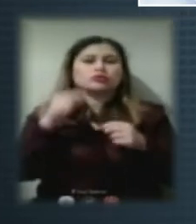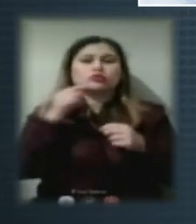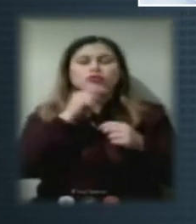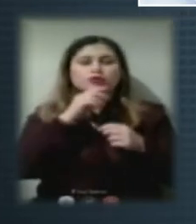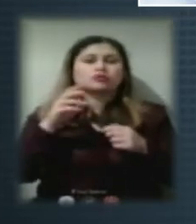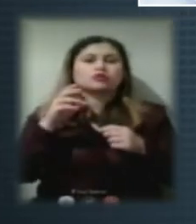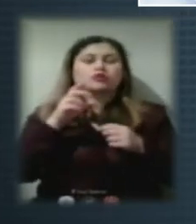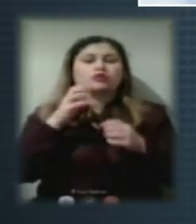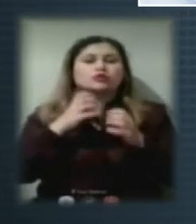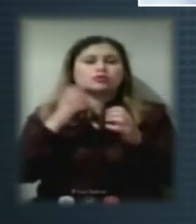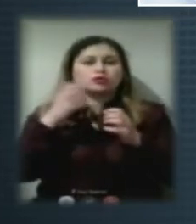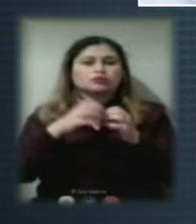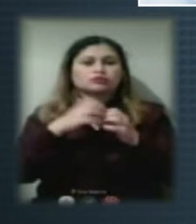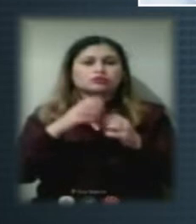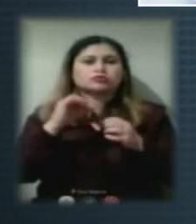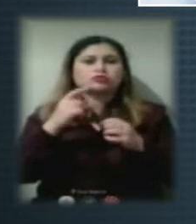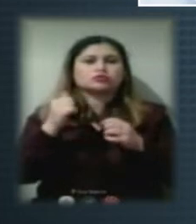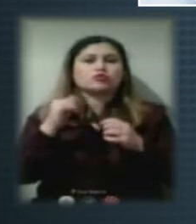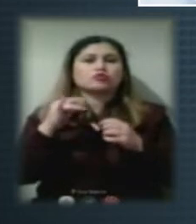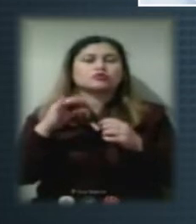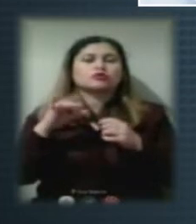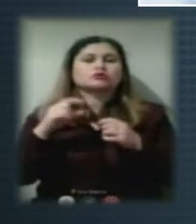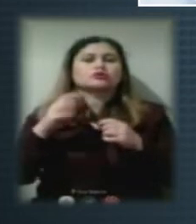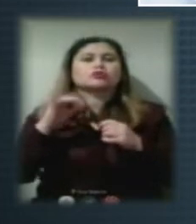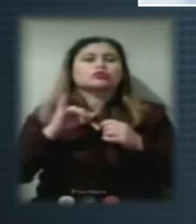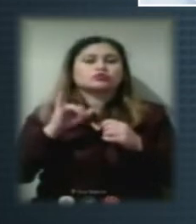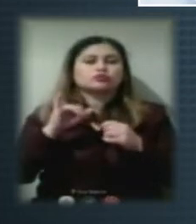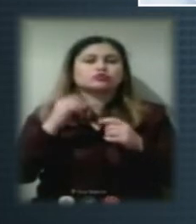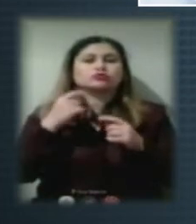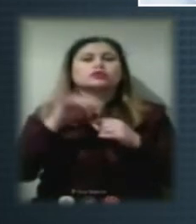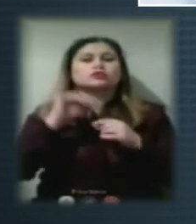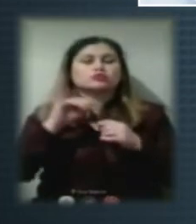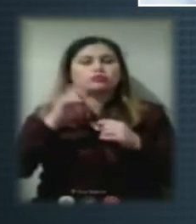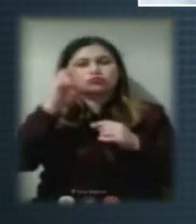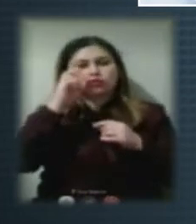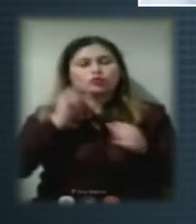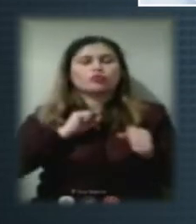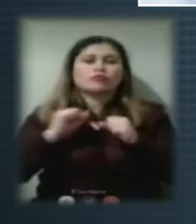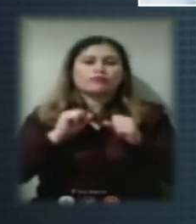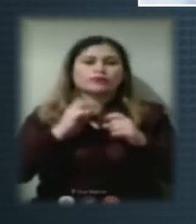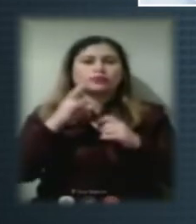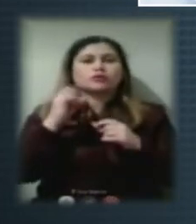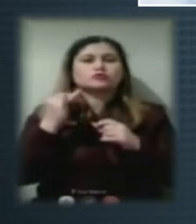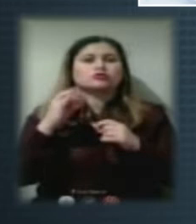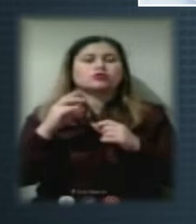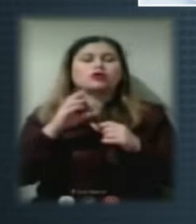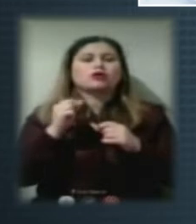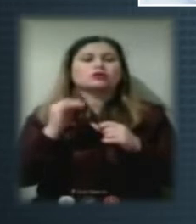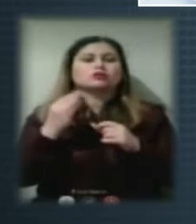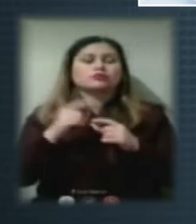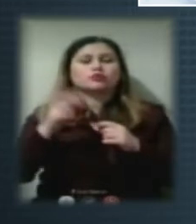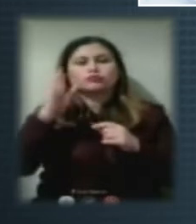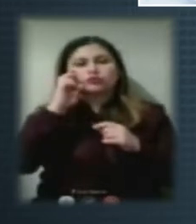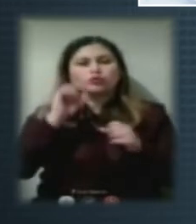сільськогосподарського інституту. Одеський регіональний інститут державного управління Національної академії державного управління при